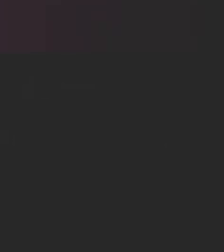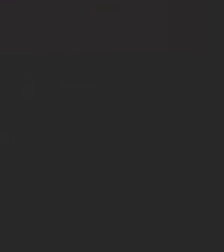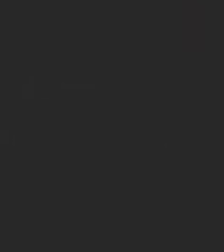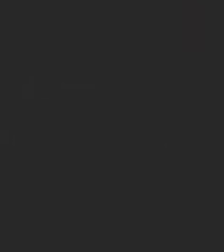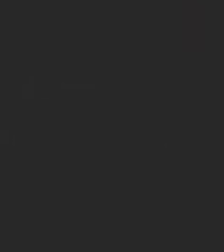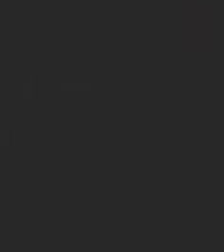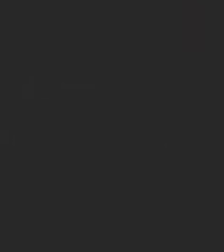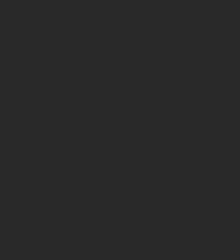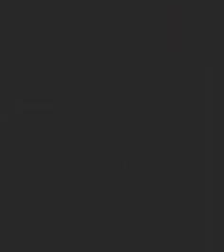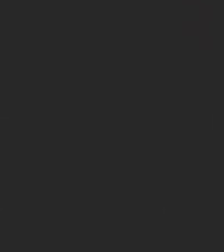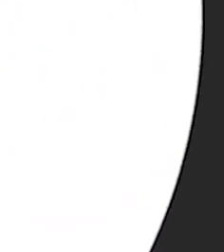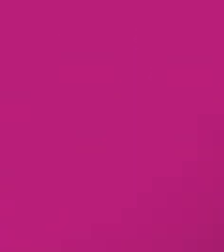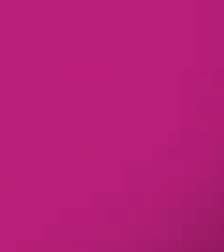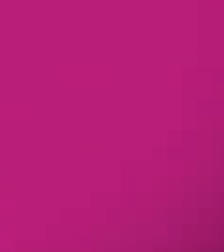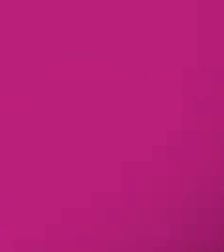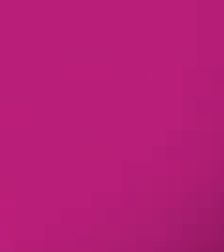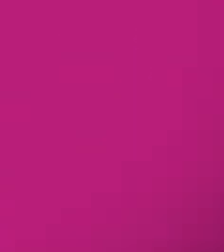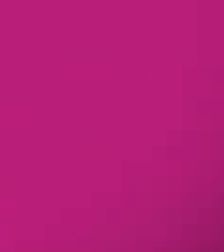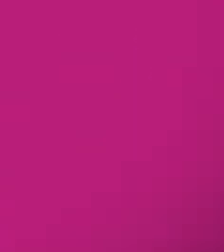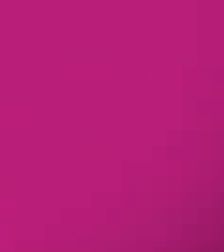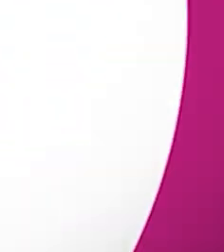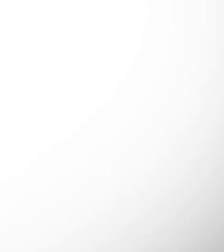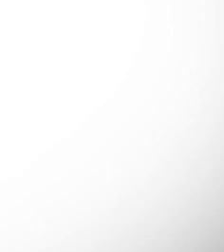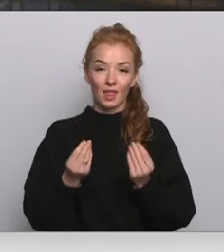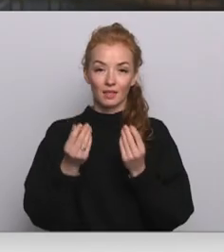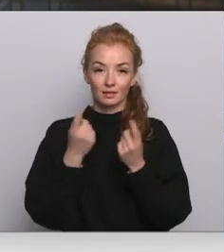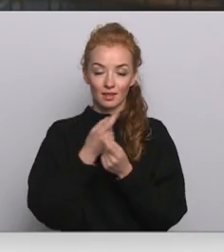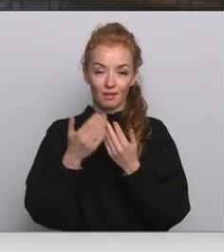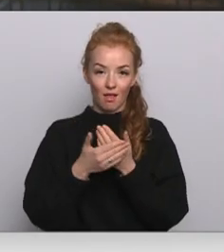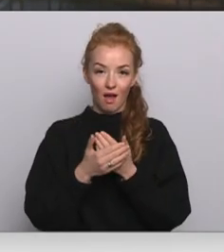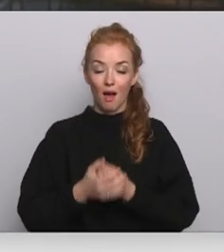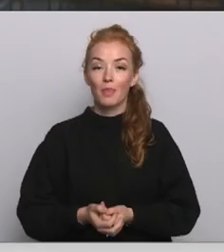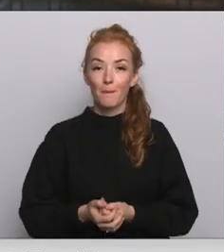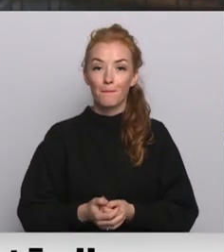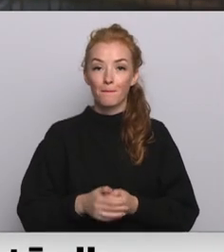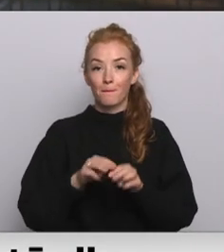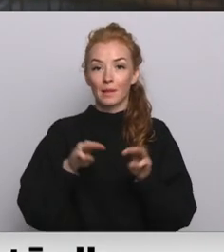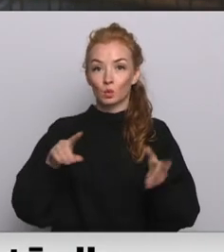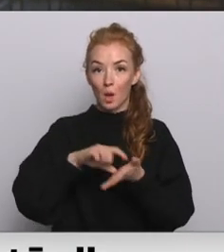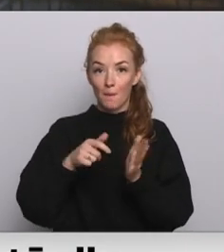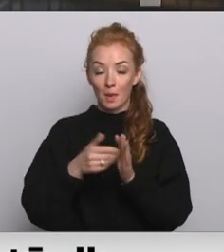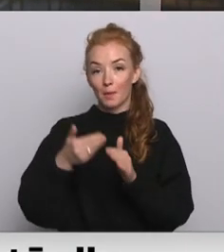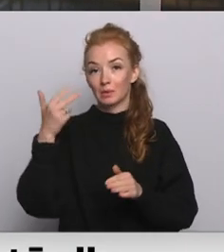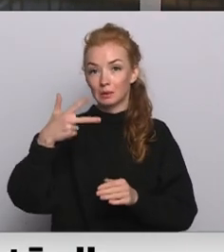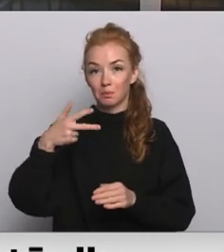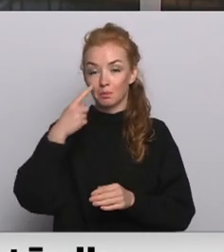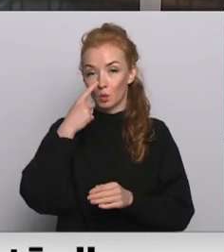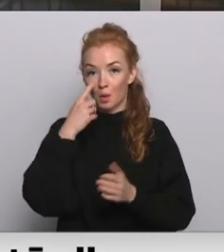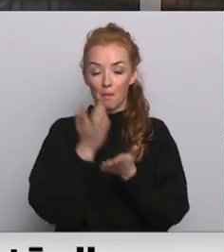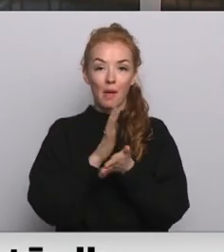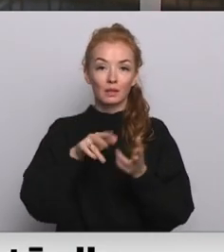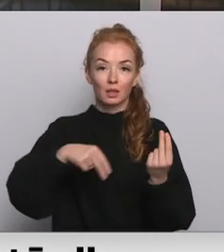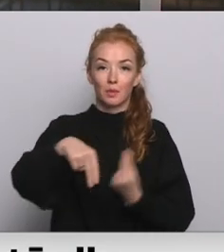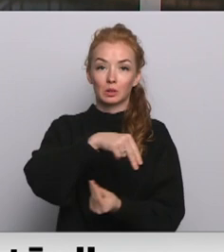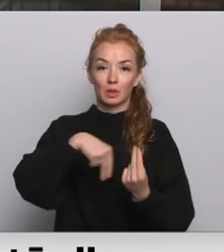Re, visi ēters ir te! Ministru kabinetā pirms pusstundas beigušās sarunas starp